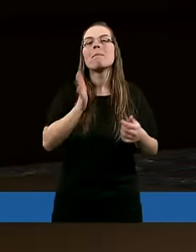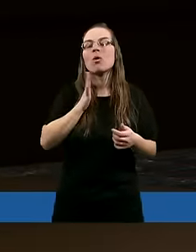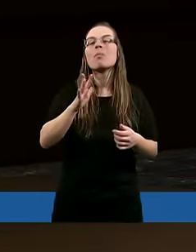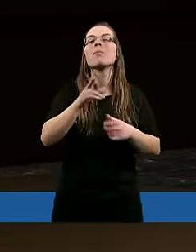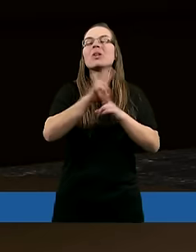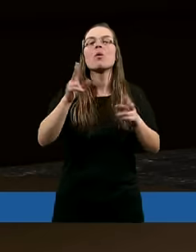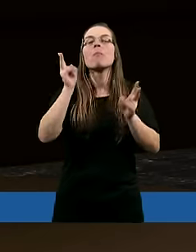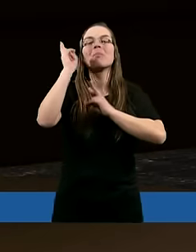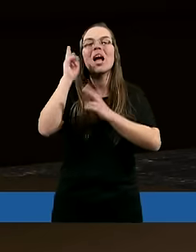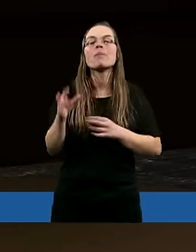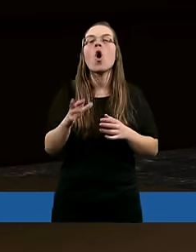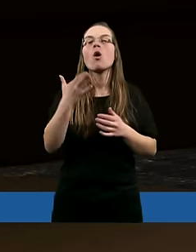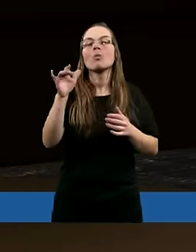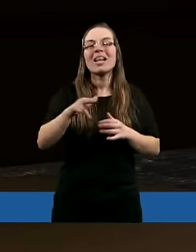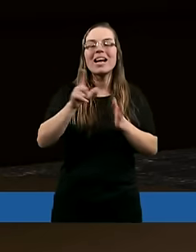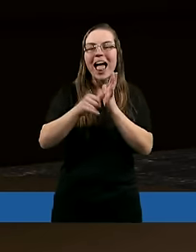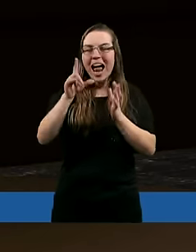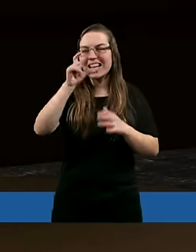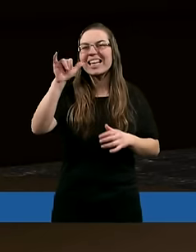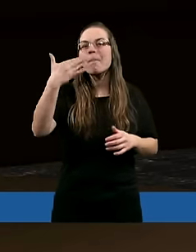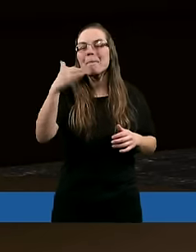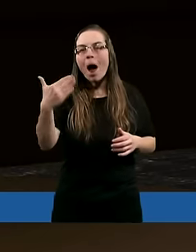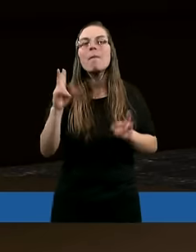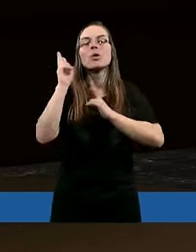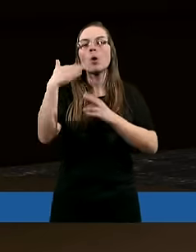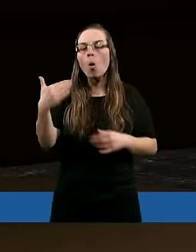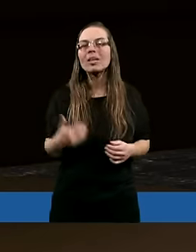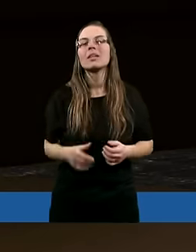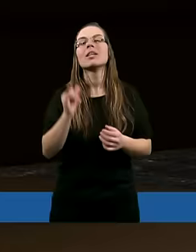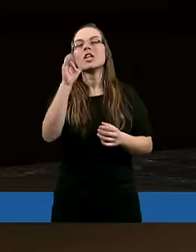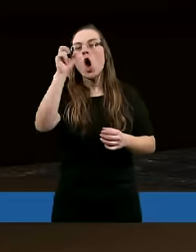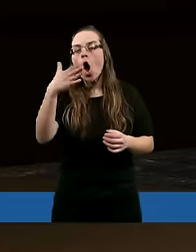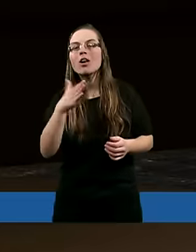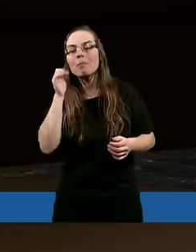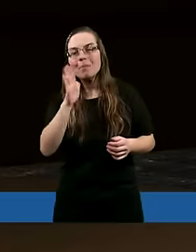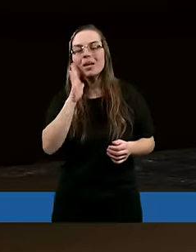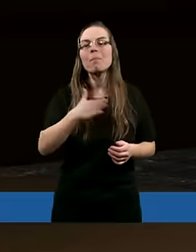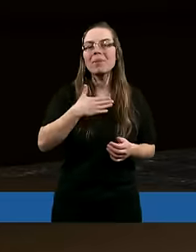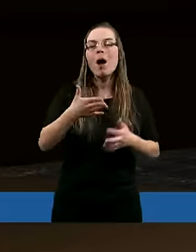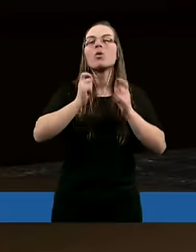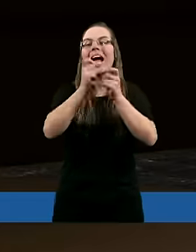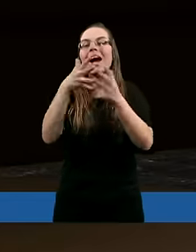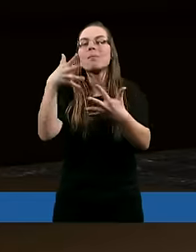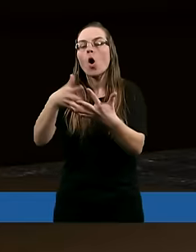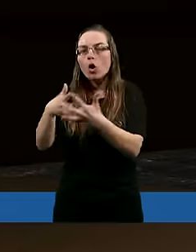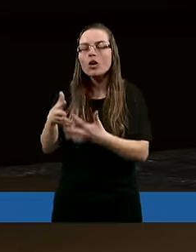byłbym miedzią brzęczącą lub cymbałem brzmiącym. I choćbym miał dar prorokowania i znał